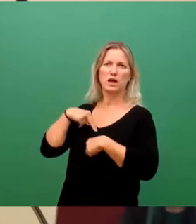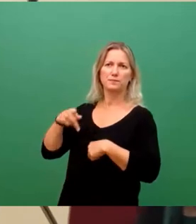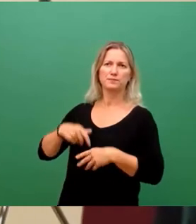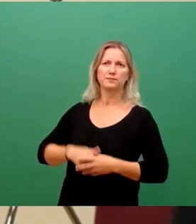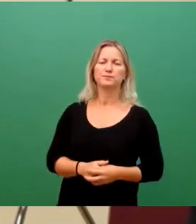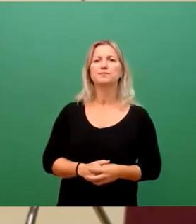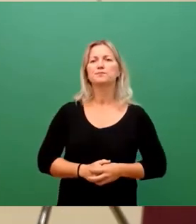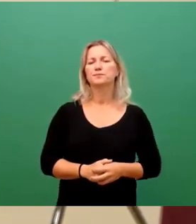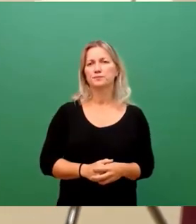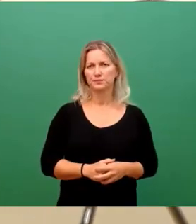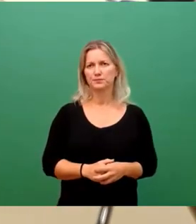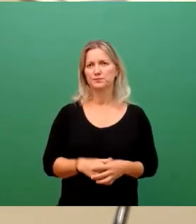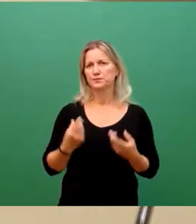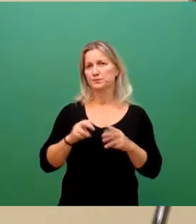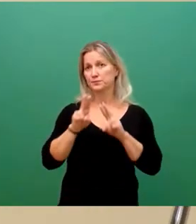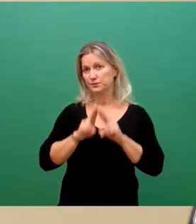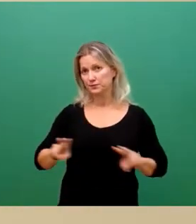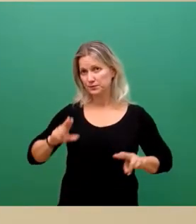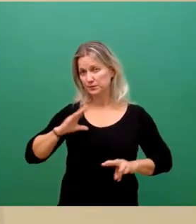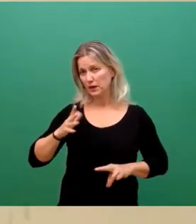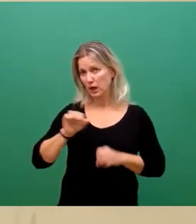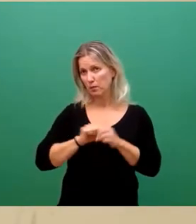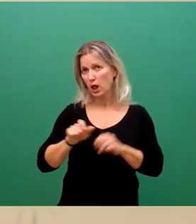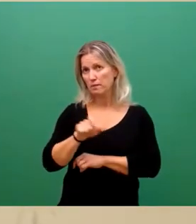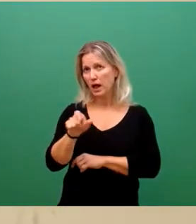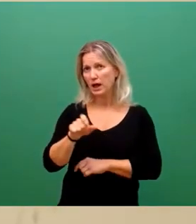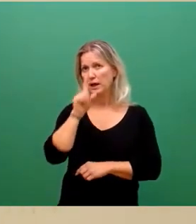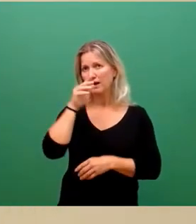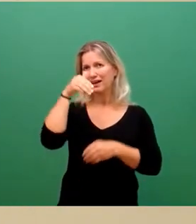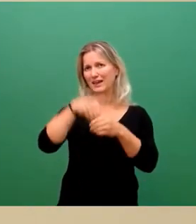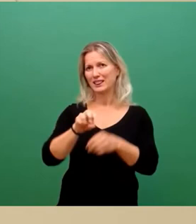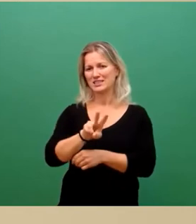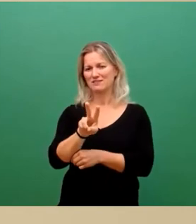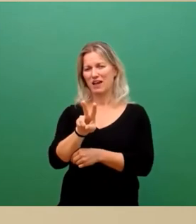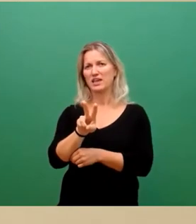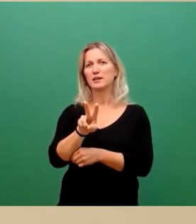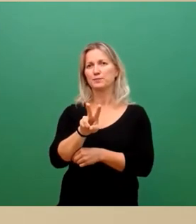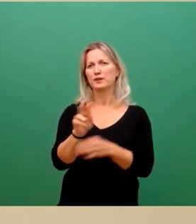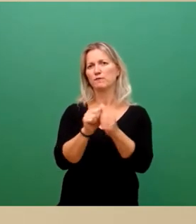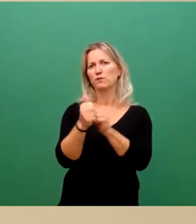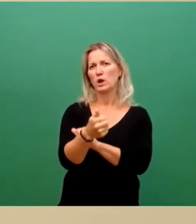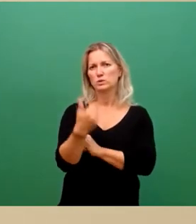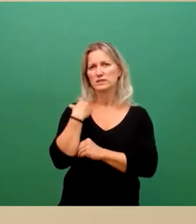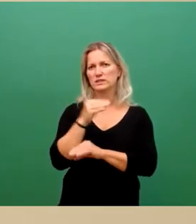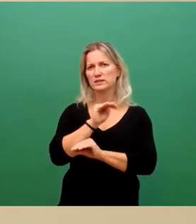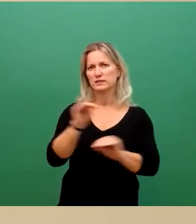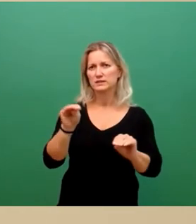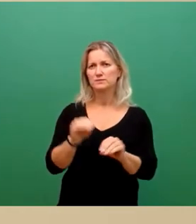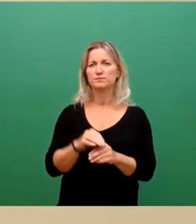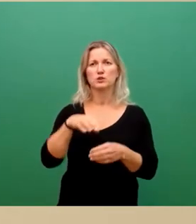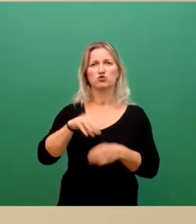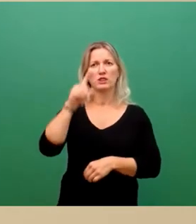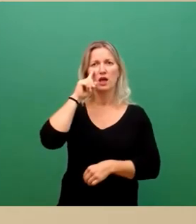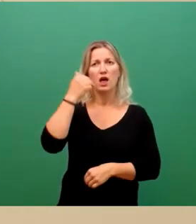Ja, sehr geehrte Frau Miber, vielleicht zwei Sachen mal aus meiner Sicht vorn weg. Der Stadtrat sollte mal